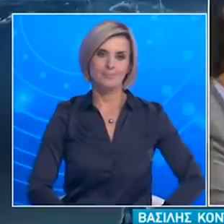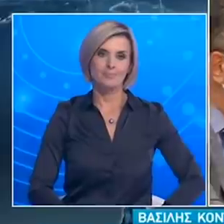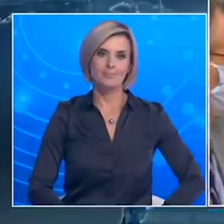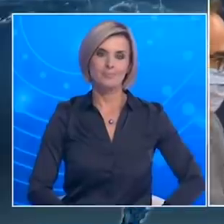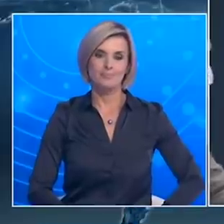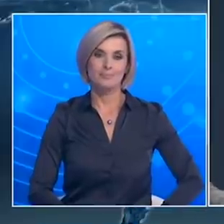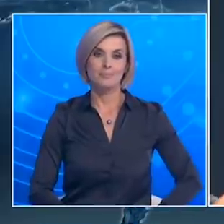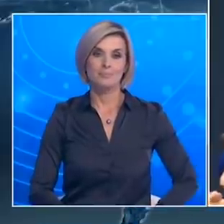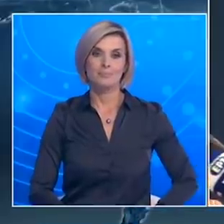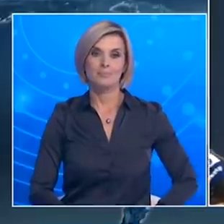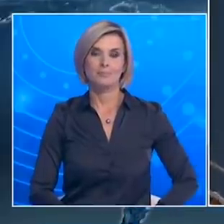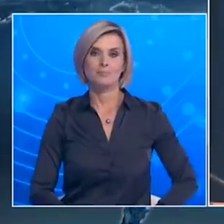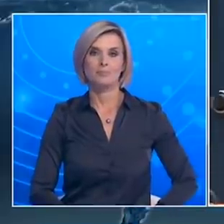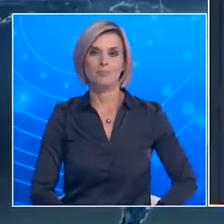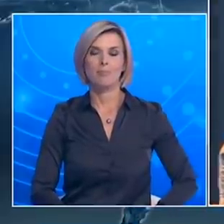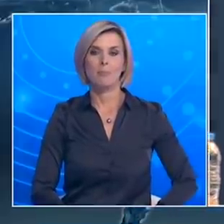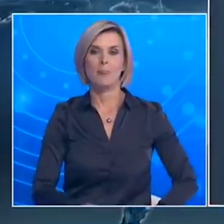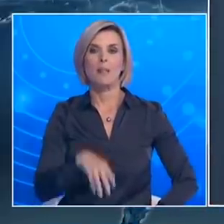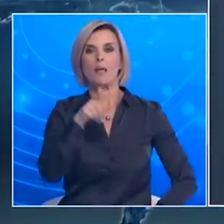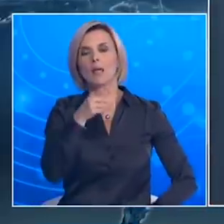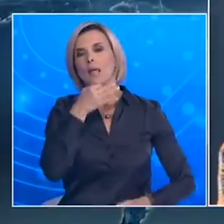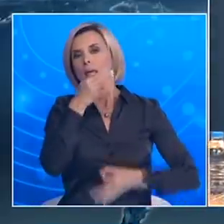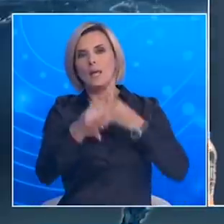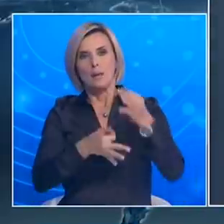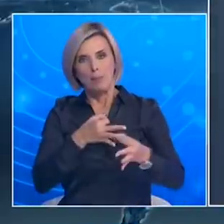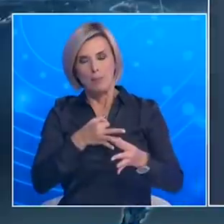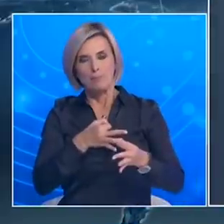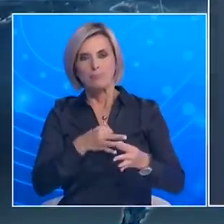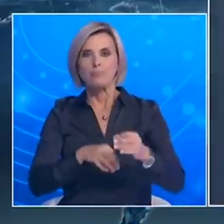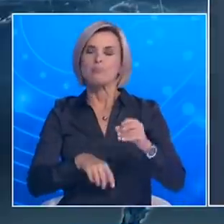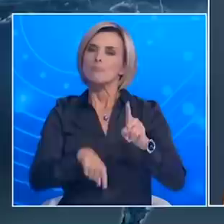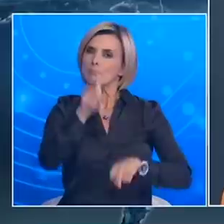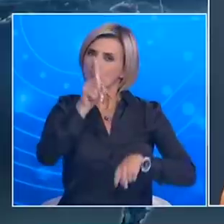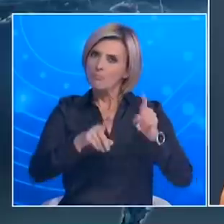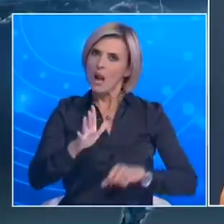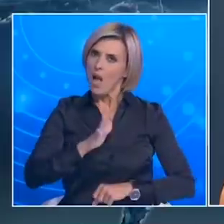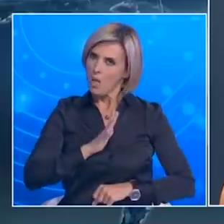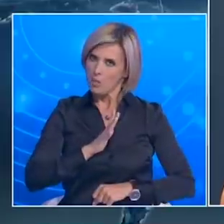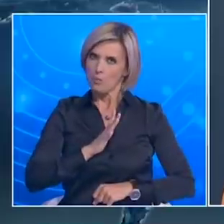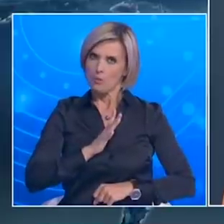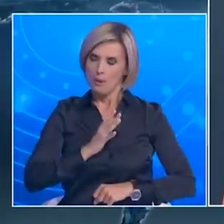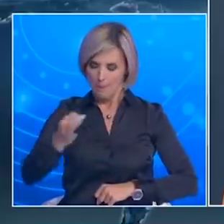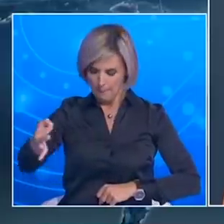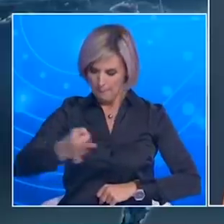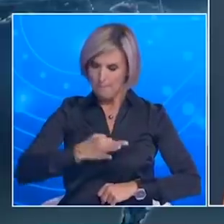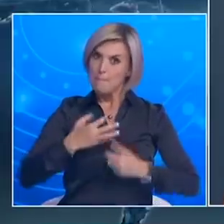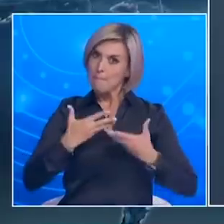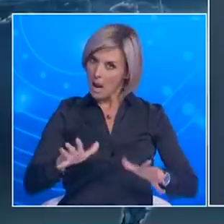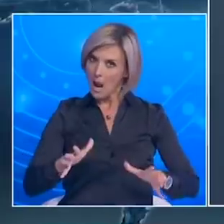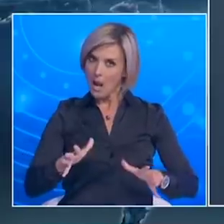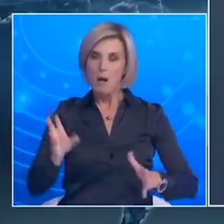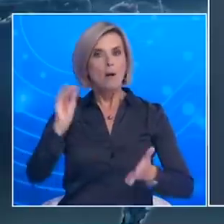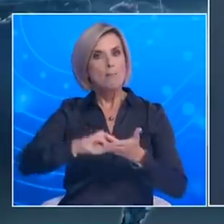Σχετικά με τους επαναμολυμθέντες Πρόκειται για δύο περιστατικά Τα οποία εμείς αυτή τη στιγμή δεν έχουμε πλήρη κατανόηση